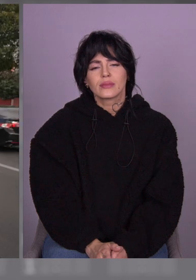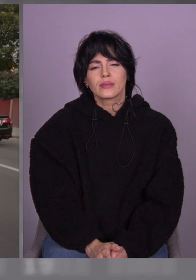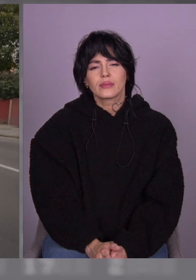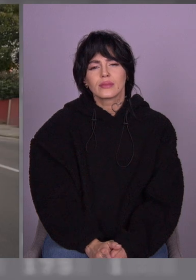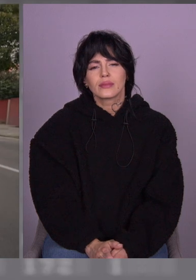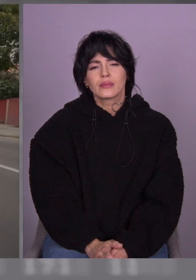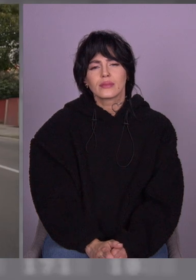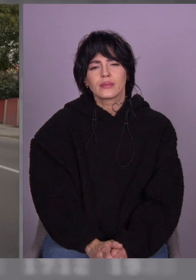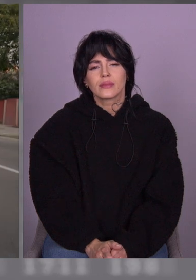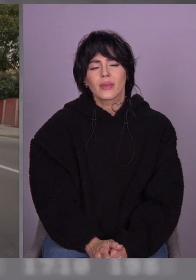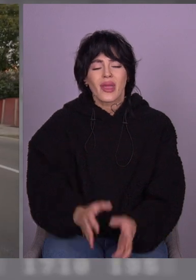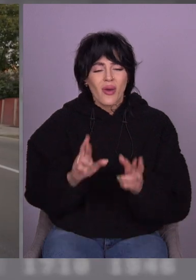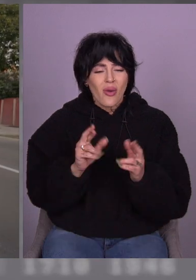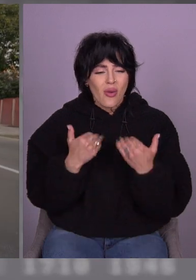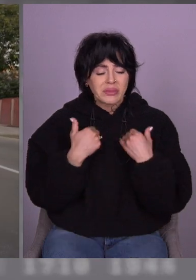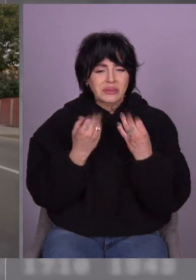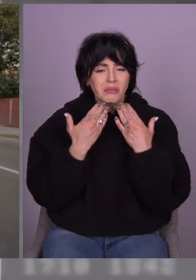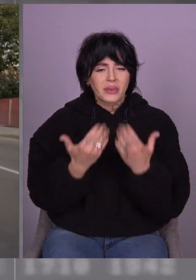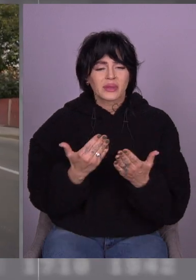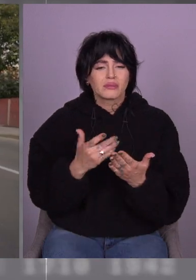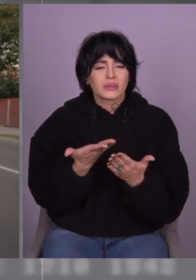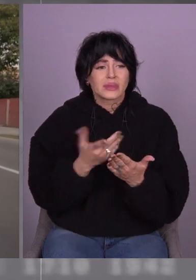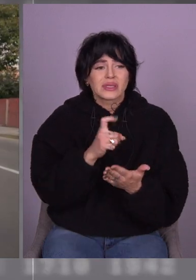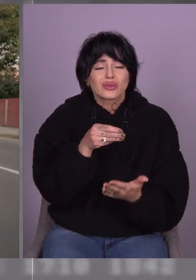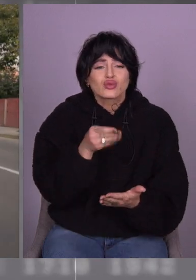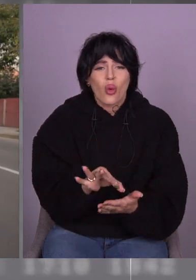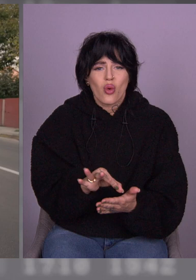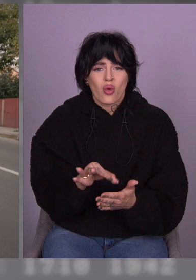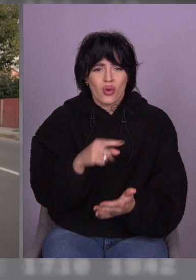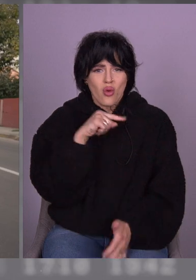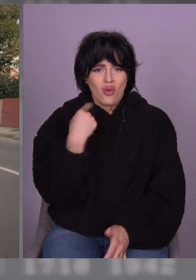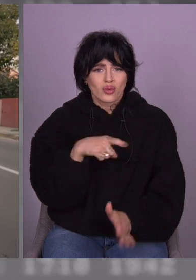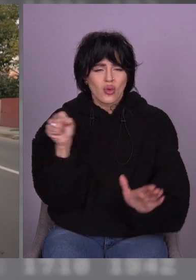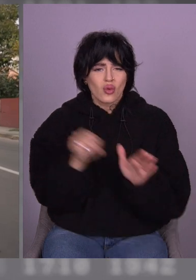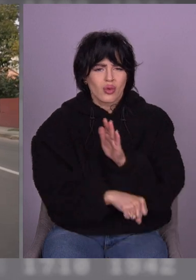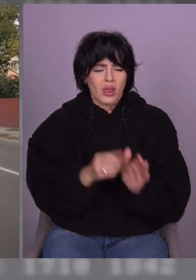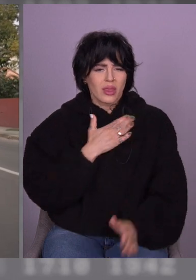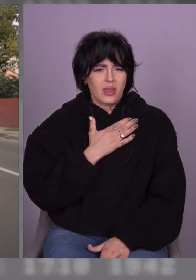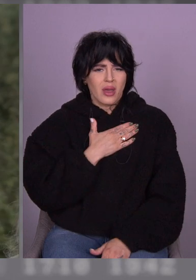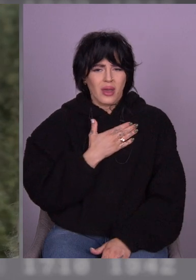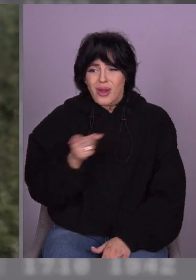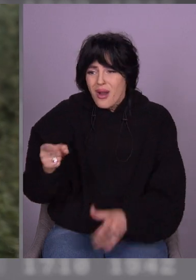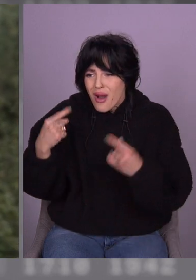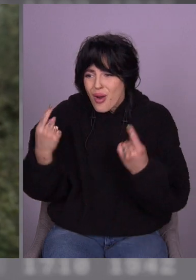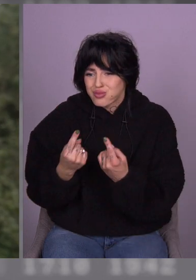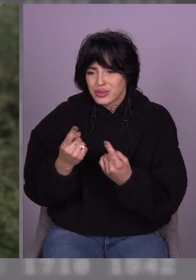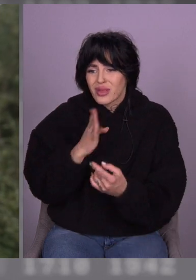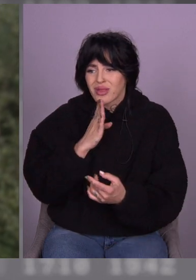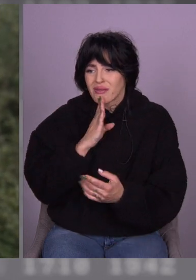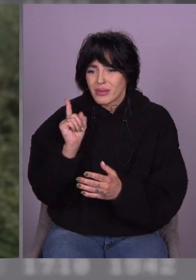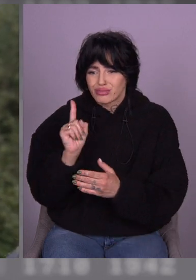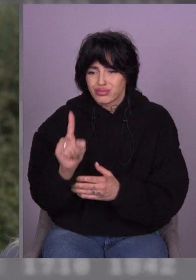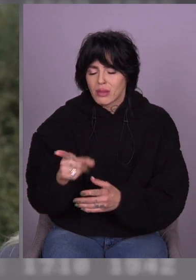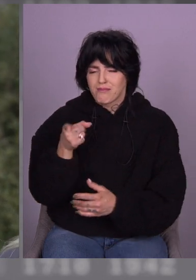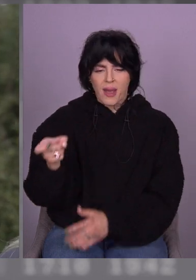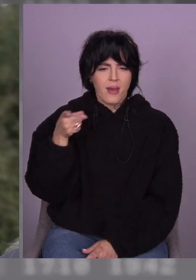За що люди пострадали від цих покидьків? За що? Мирна особа. Жіночка йшла, її